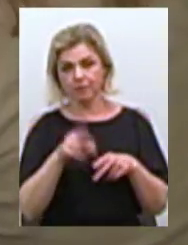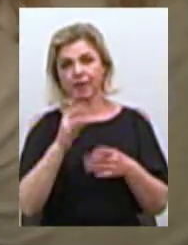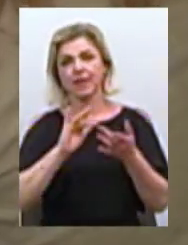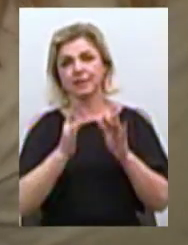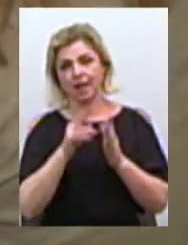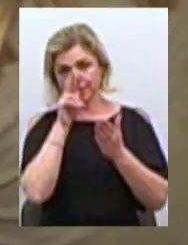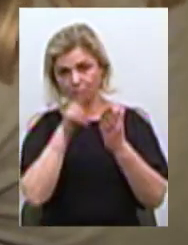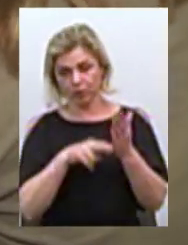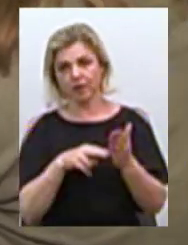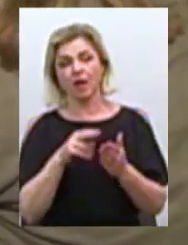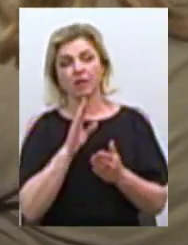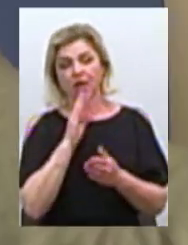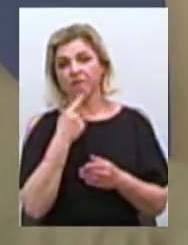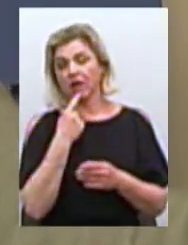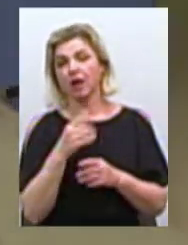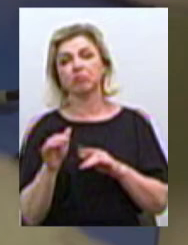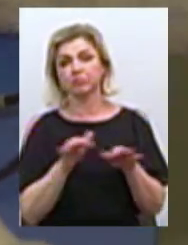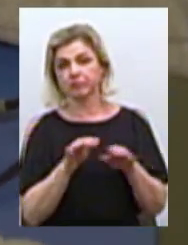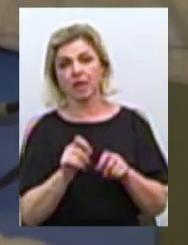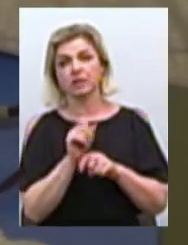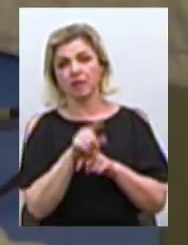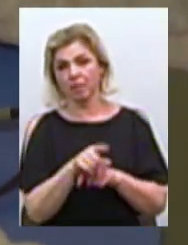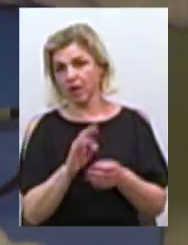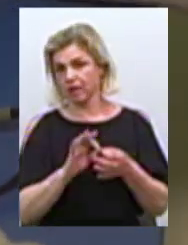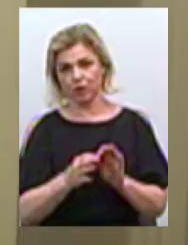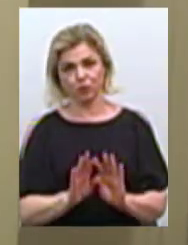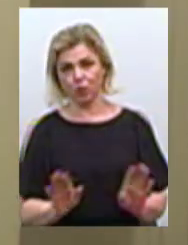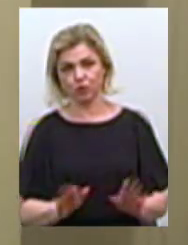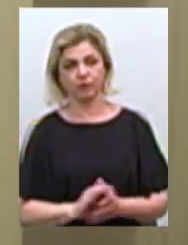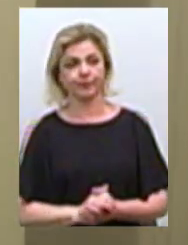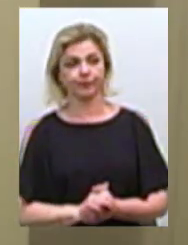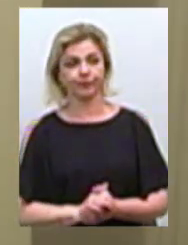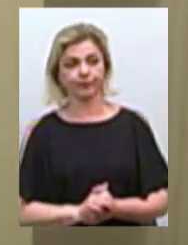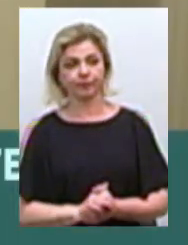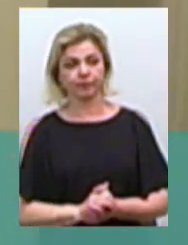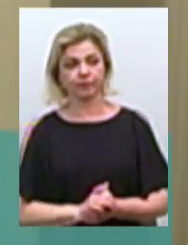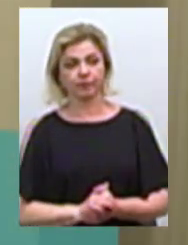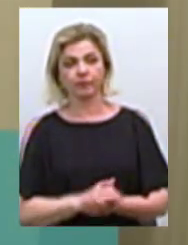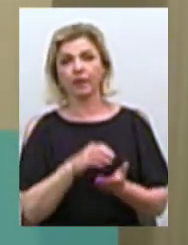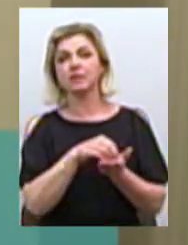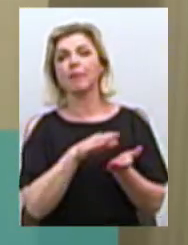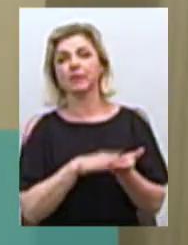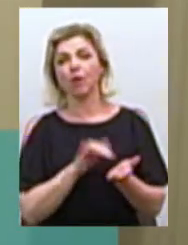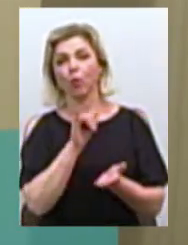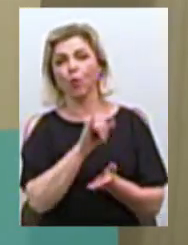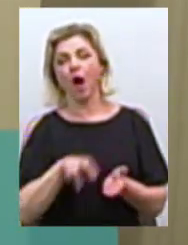Дівчина говорить, процедура замовлення паспорта була нескладною. Зарегістрировались у адміністратора,